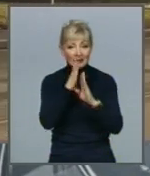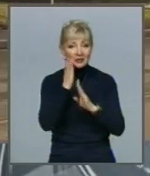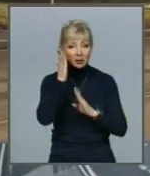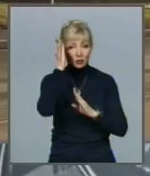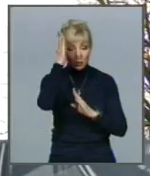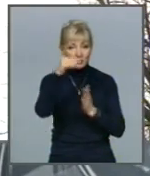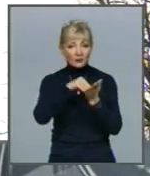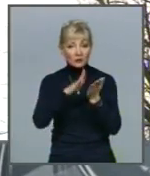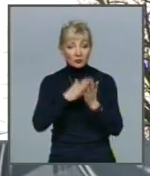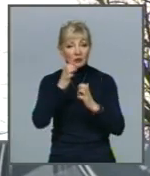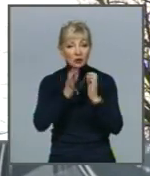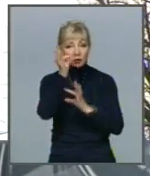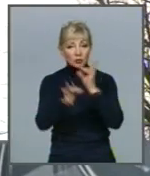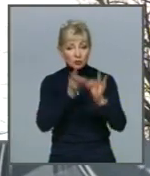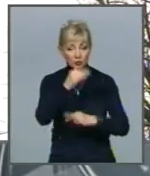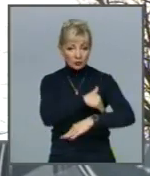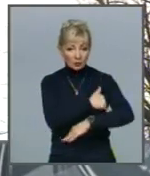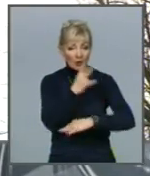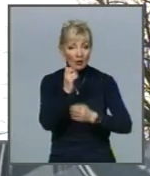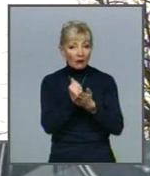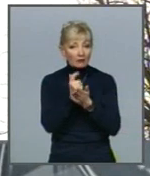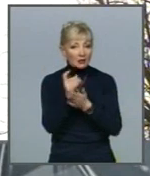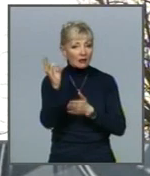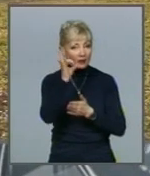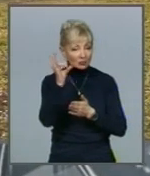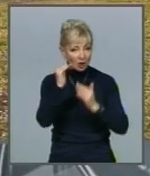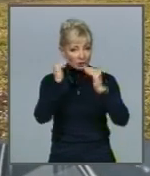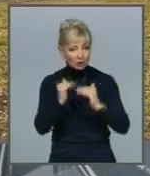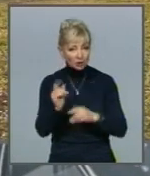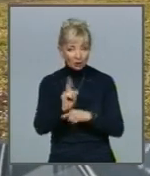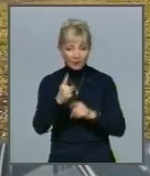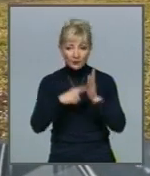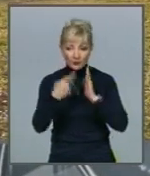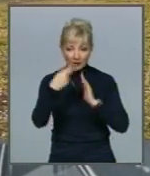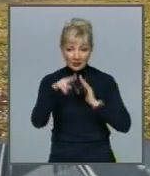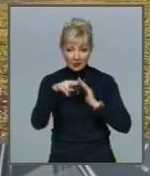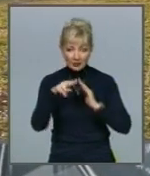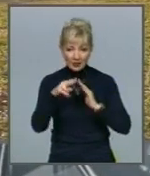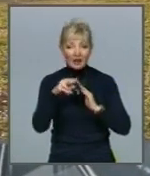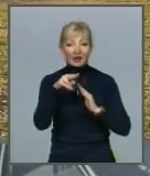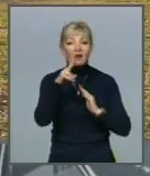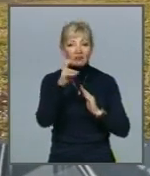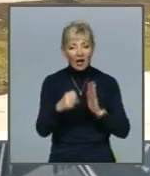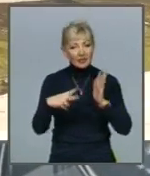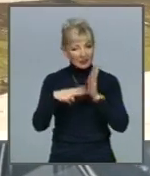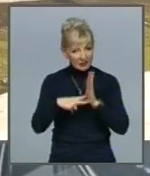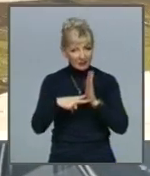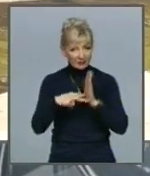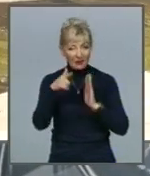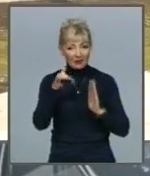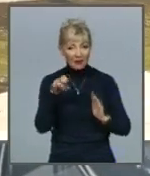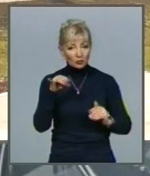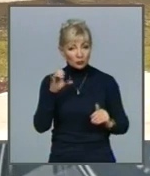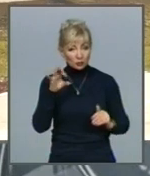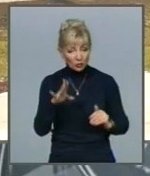середню добову температуру повітря на кілька градусів нижче норми А 6 грудня так взагалі майже на 7 градусів І